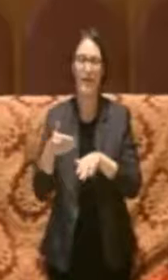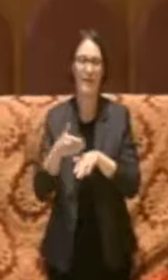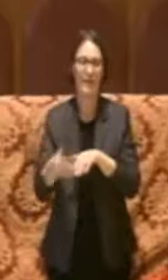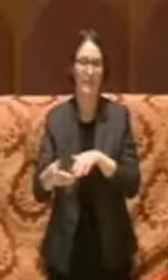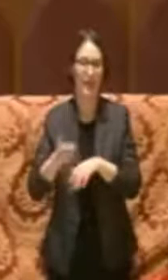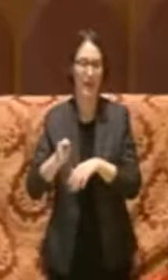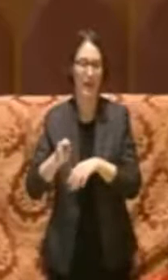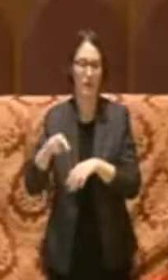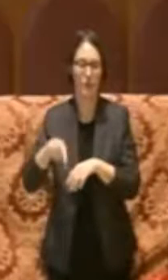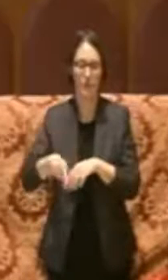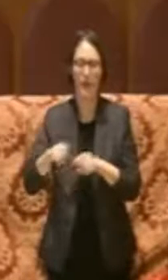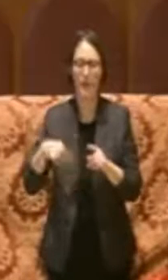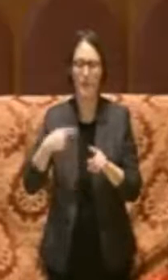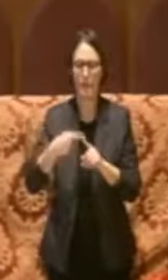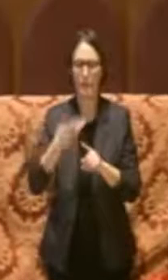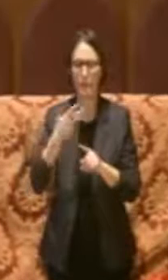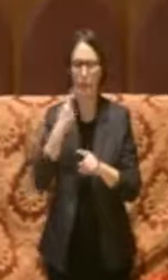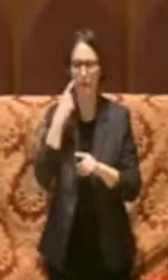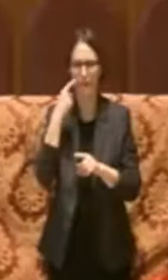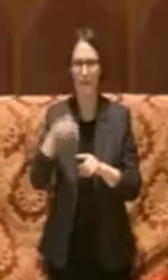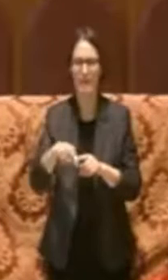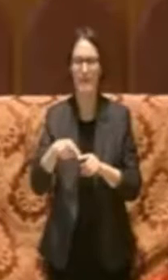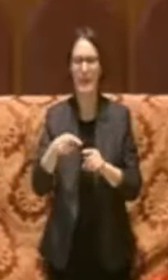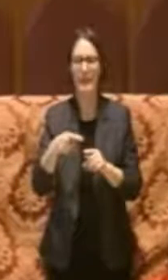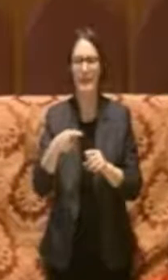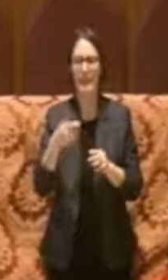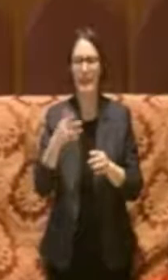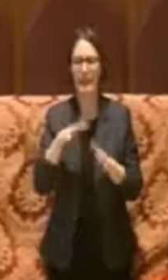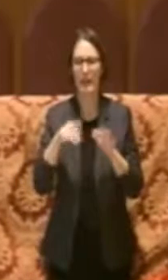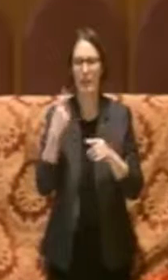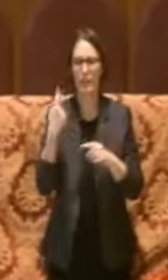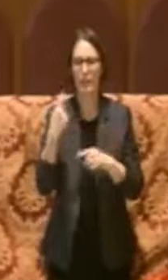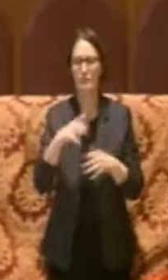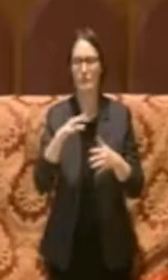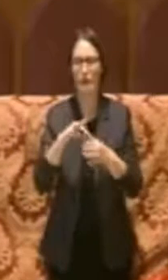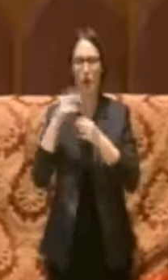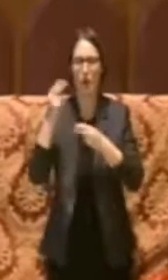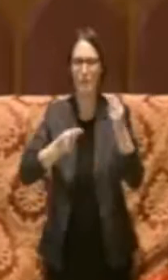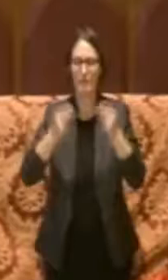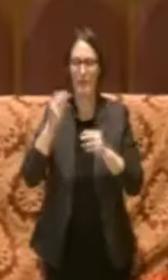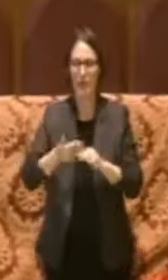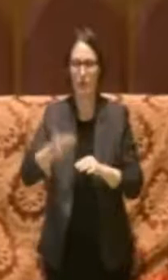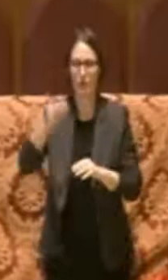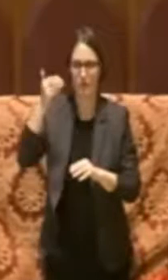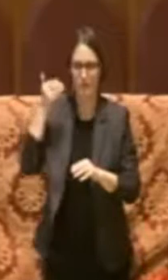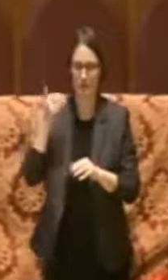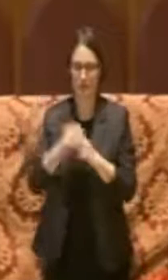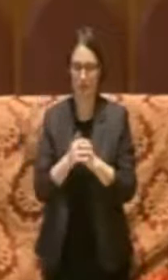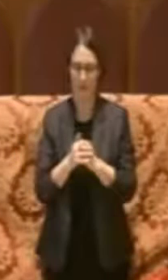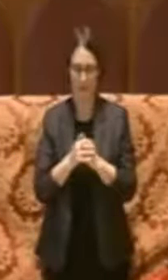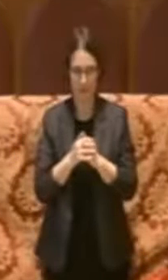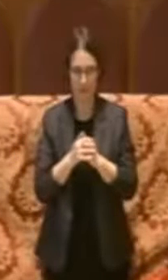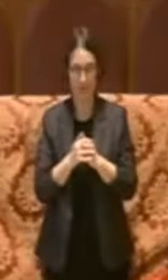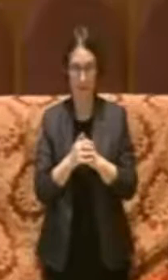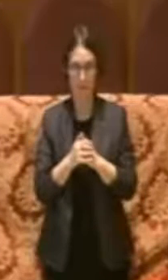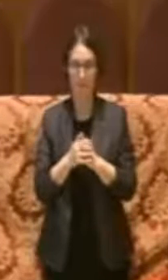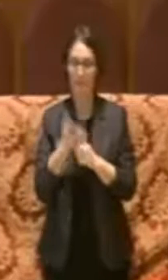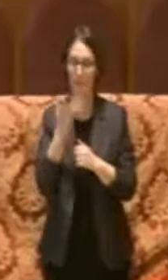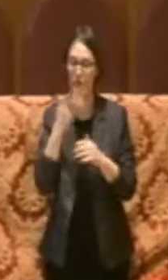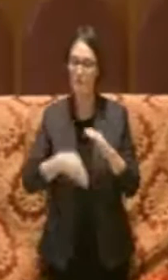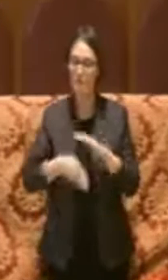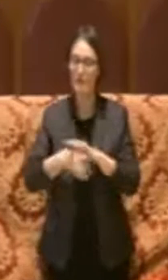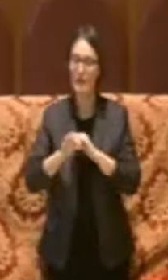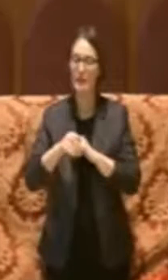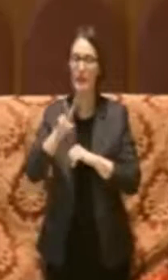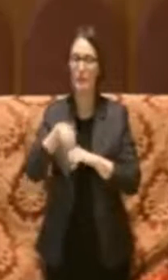bilanci precedenti, oltre che quelli del bilancio che approveremo. In particolare, e vorrei partire proprio dal